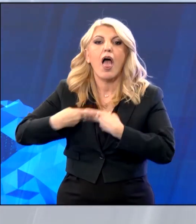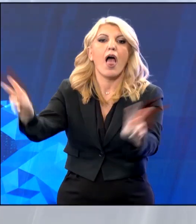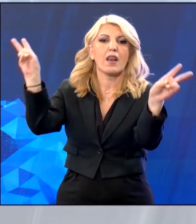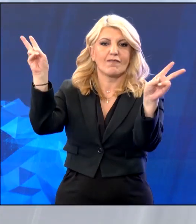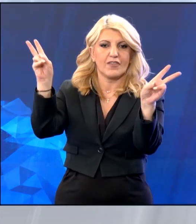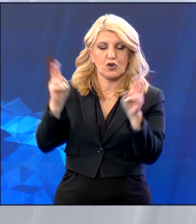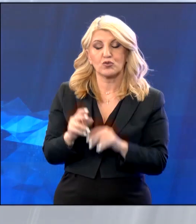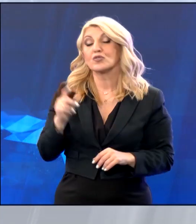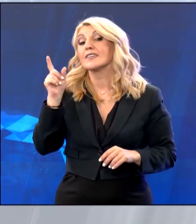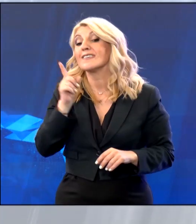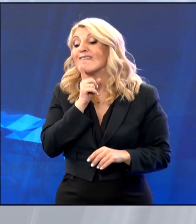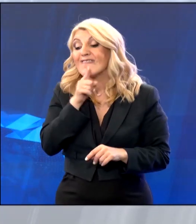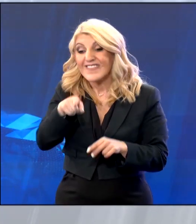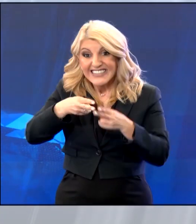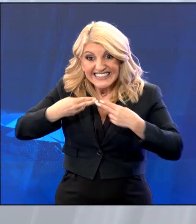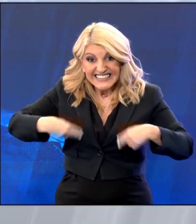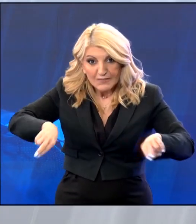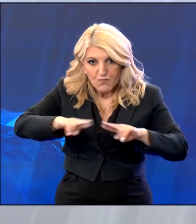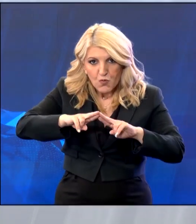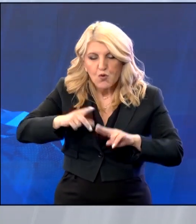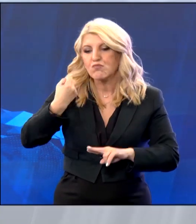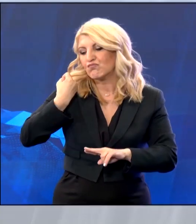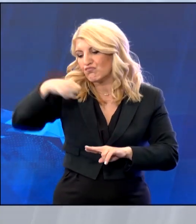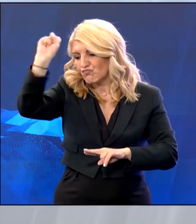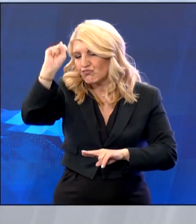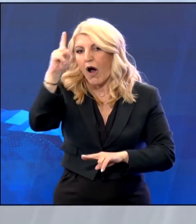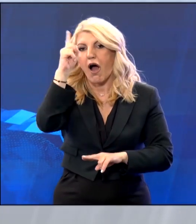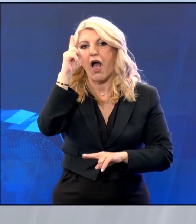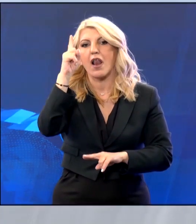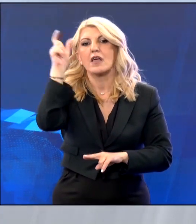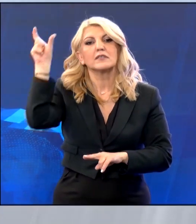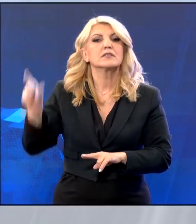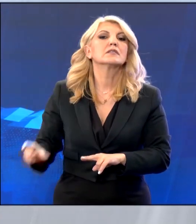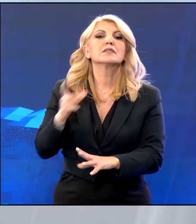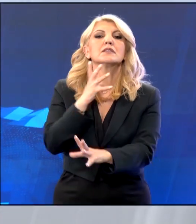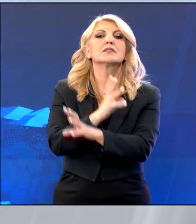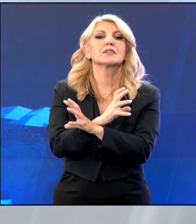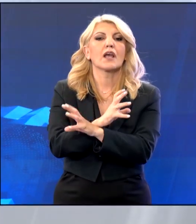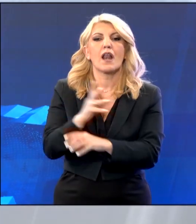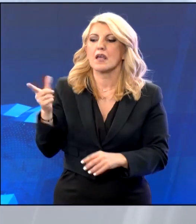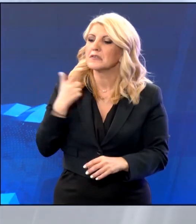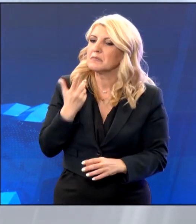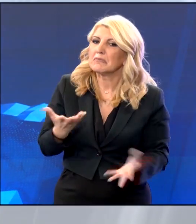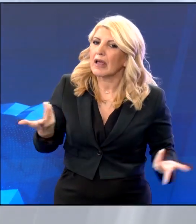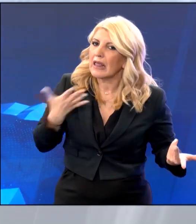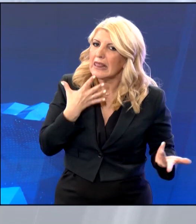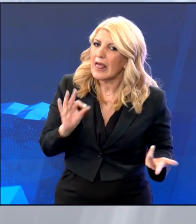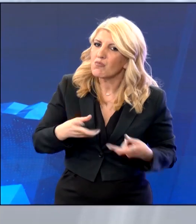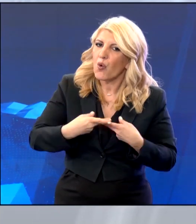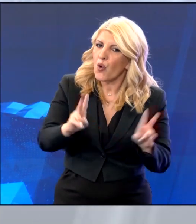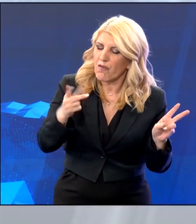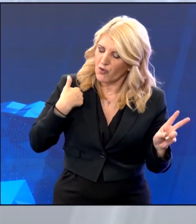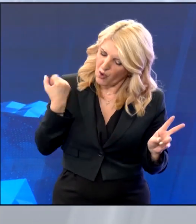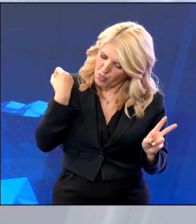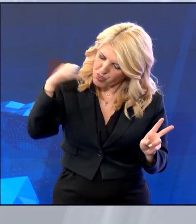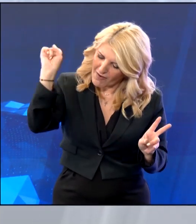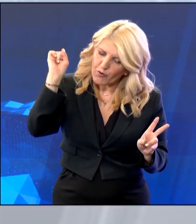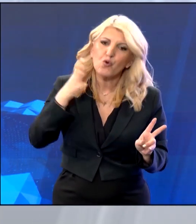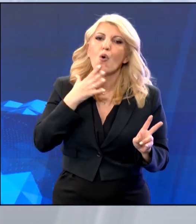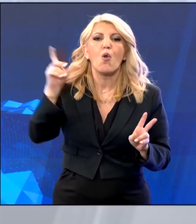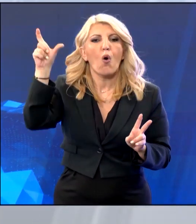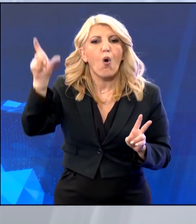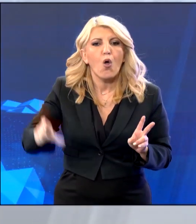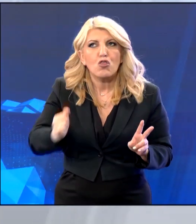Αντίθετος με τη γνώμη του Δικαστικού Συμβουλίου ήταν ο Ισαγγελέας καθώς όπως λέει ο κατηγορούμενος δεν έχει δείξει μεταμέλεια παραθέτοντας εκτεταμένη